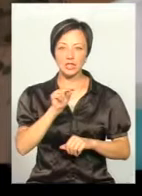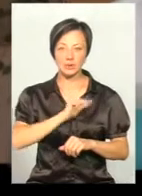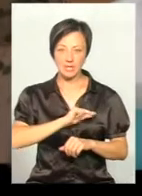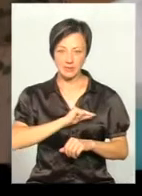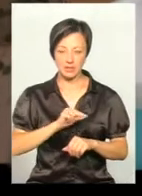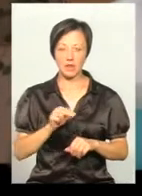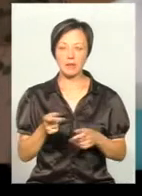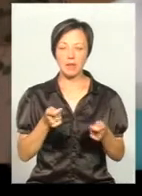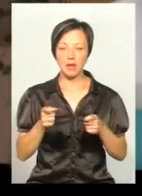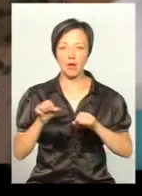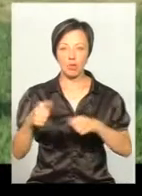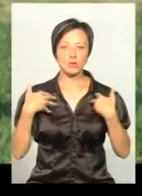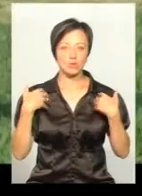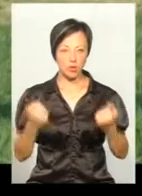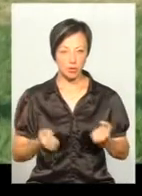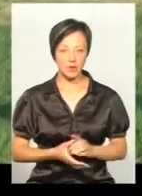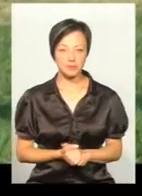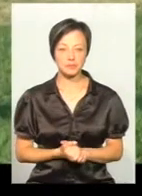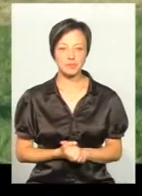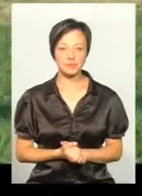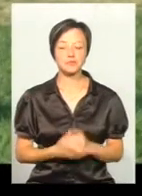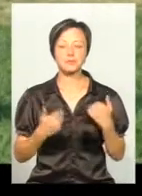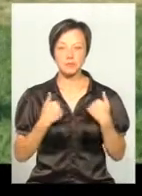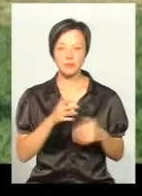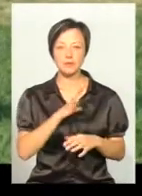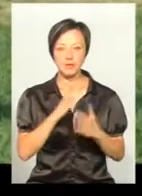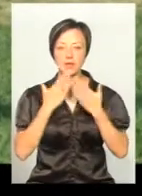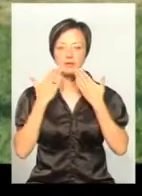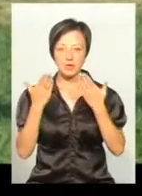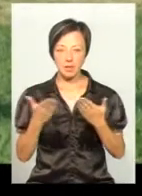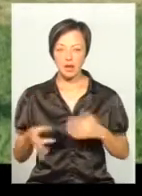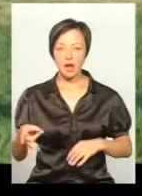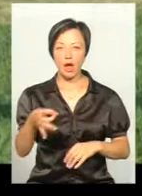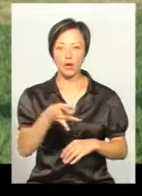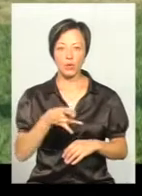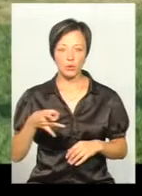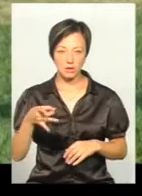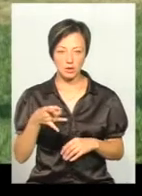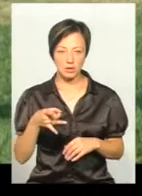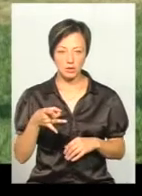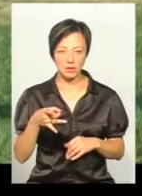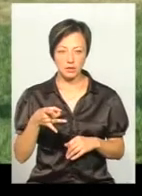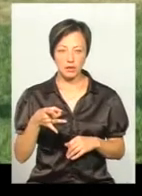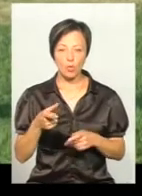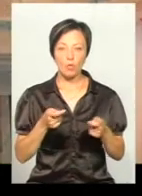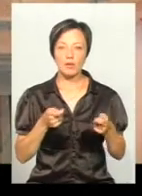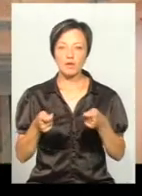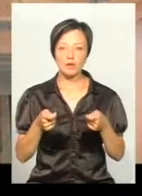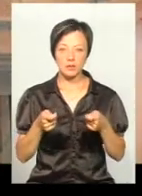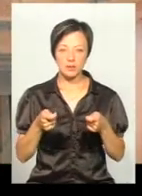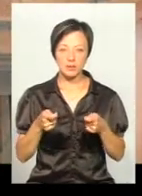Департаменту охорони здоров'я. Я зверталася в районне управління